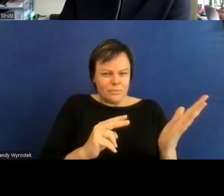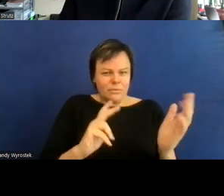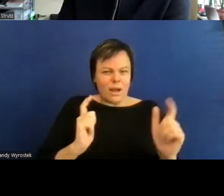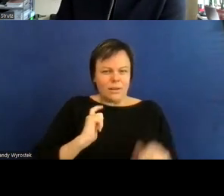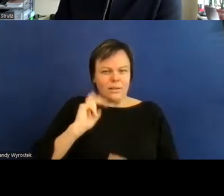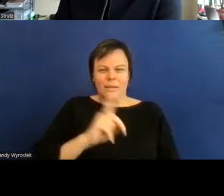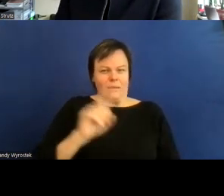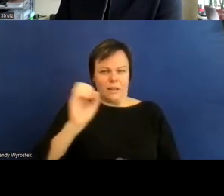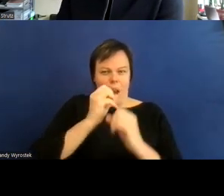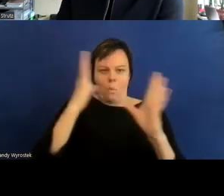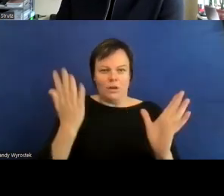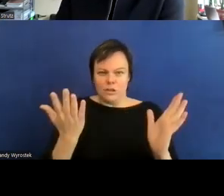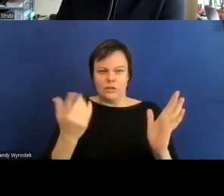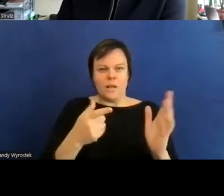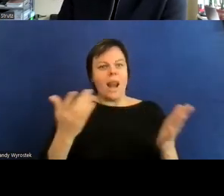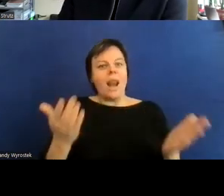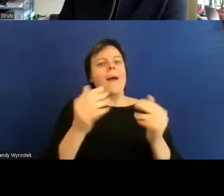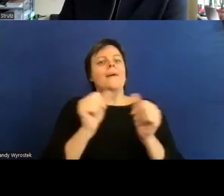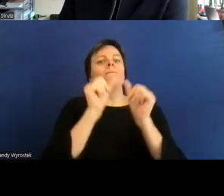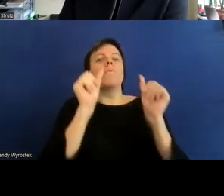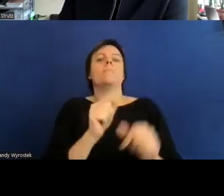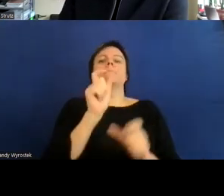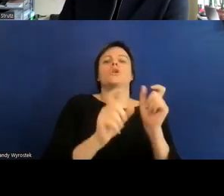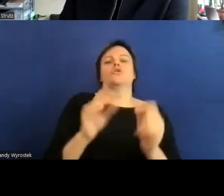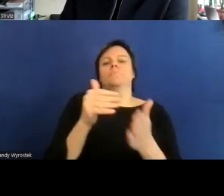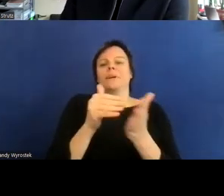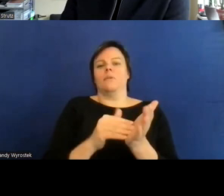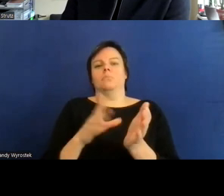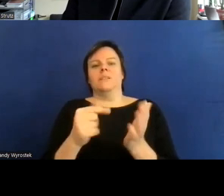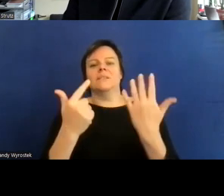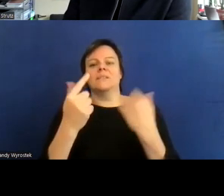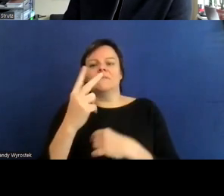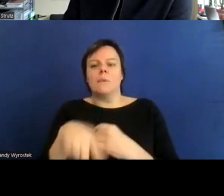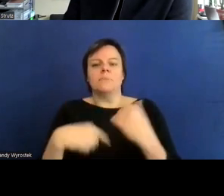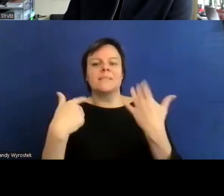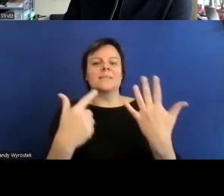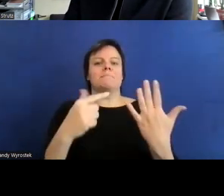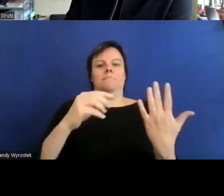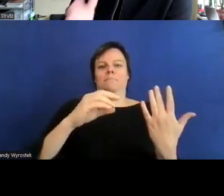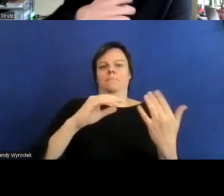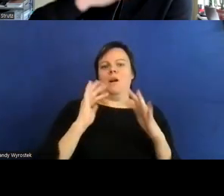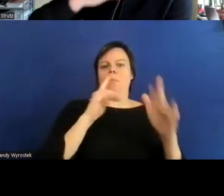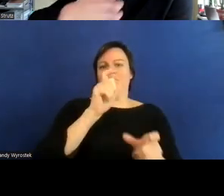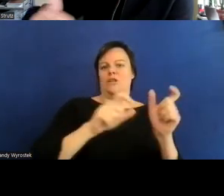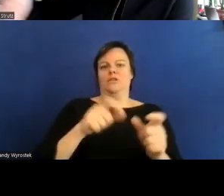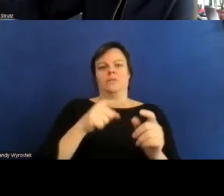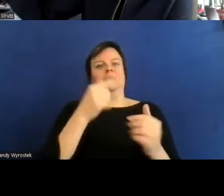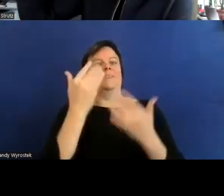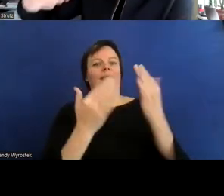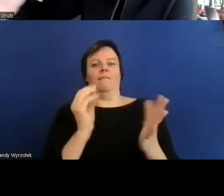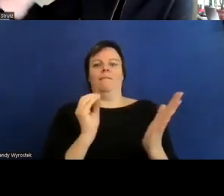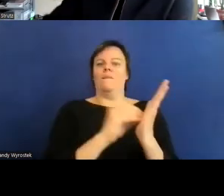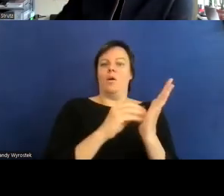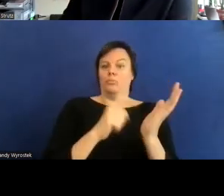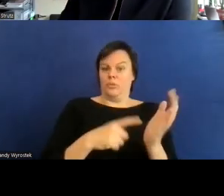nur mit 2,7 millionen menschen quasi beziffert wird weil wir eigentlich wissen dass ganz viele menschen ihre behinderung